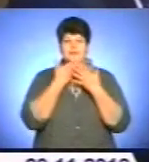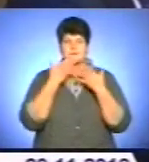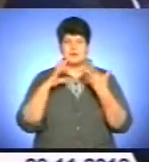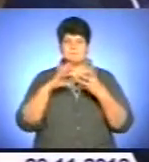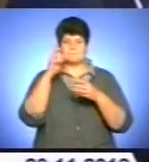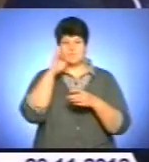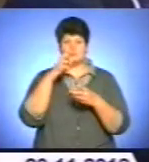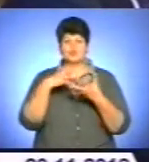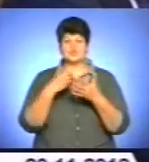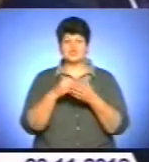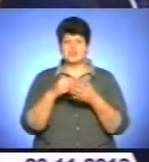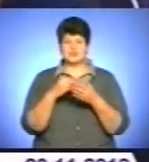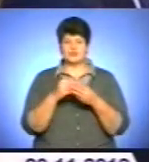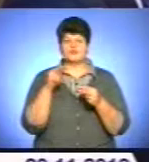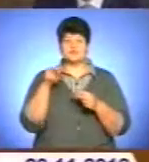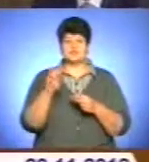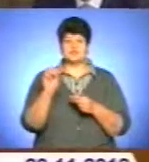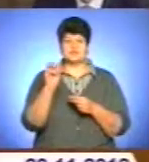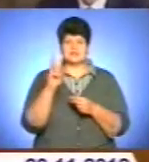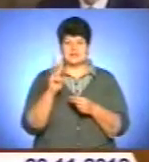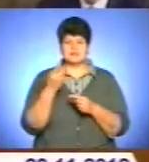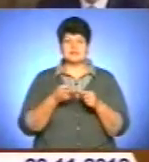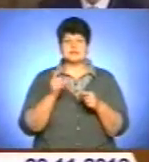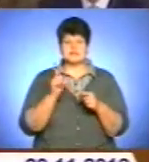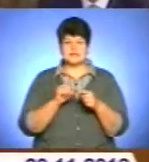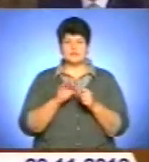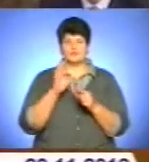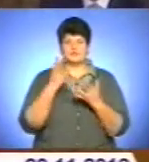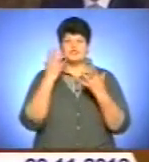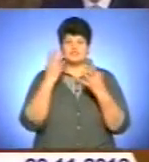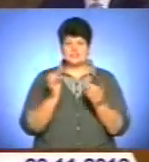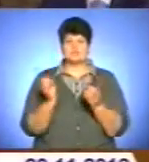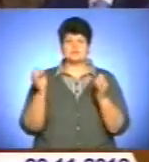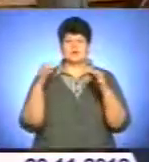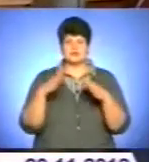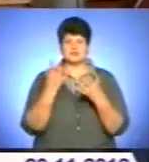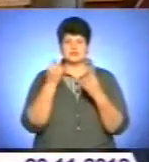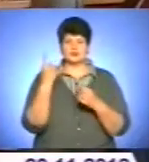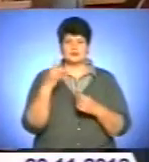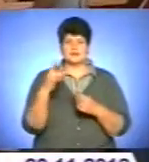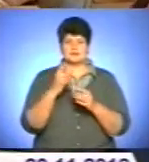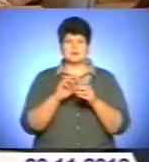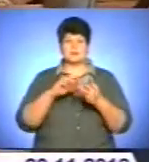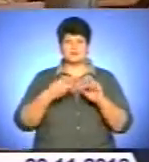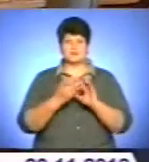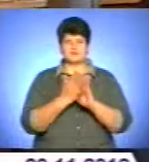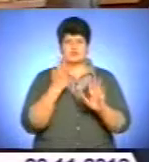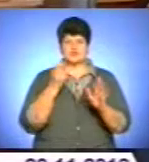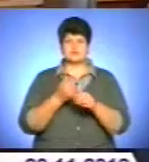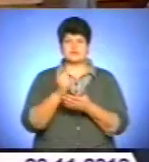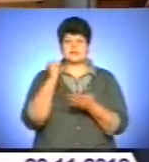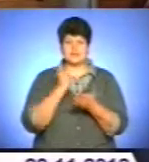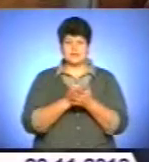2013. Над документом ще працює уряд. Тож не виключено, що Верховна Рада збереться ще раз на позачергове засідання, щоб затвердити